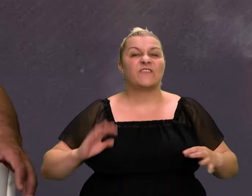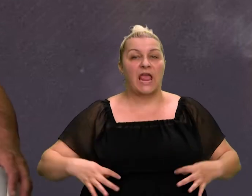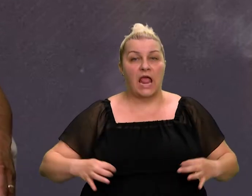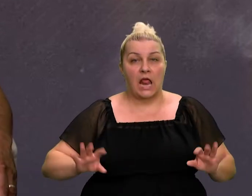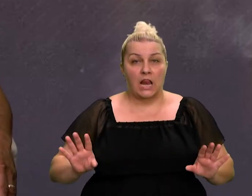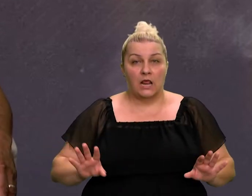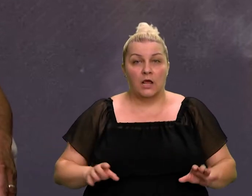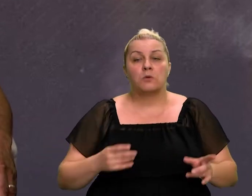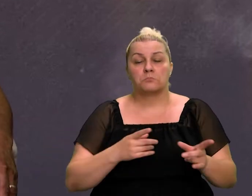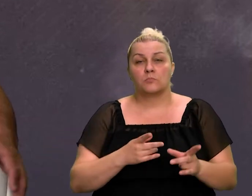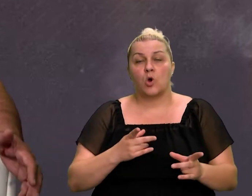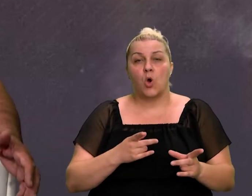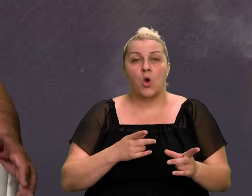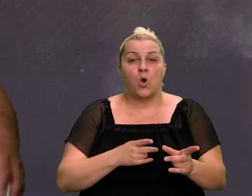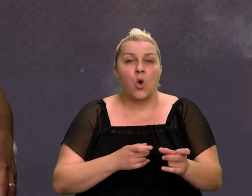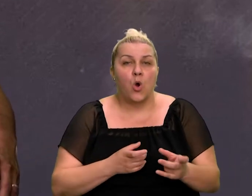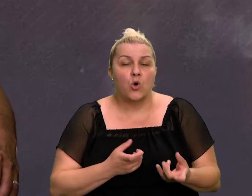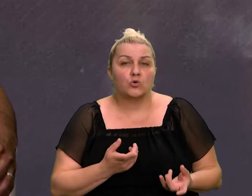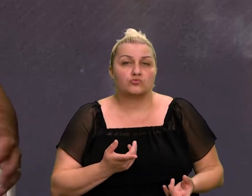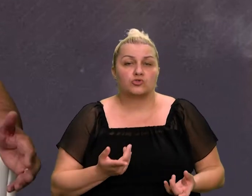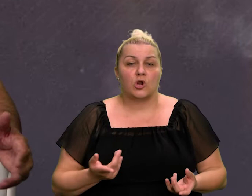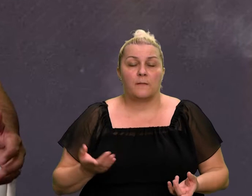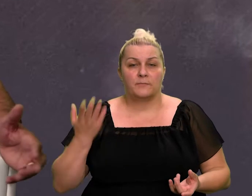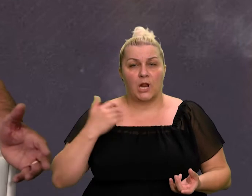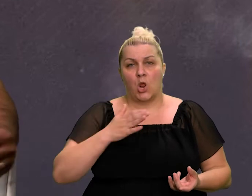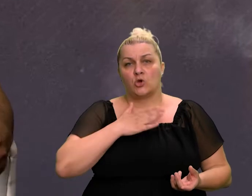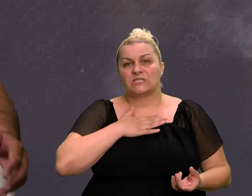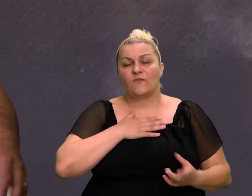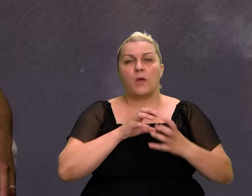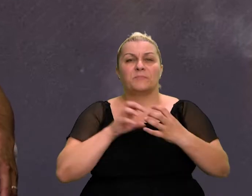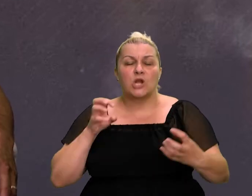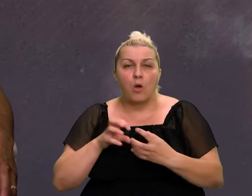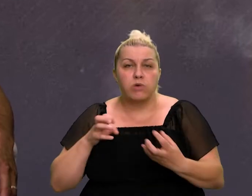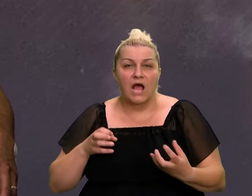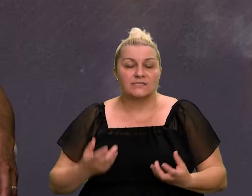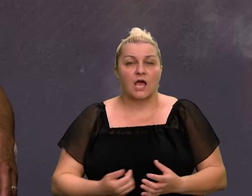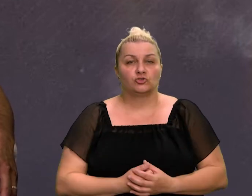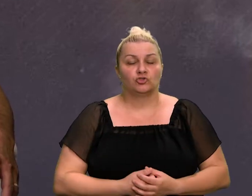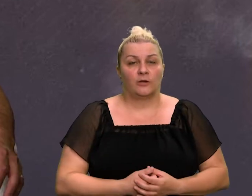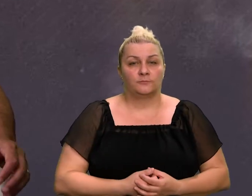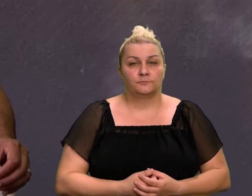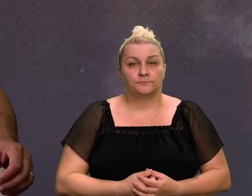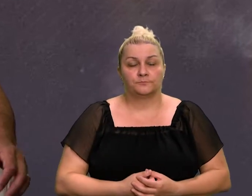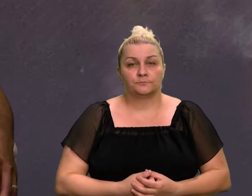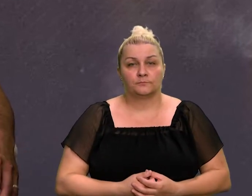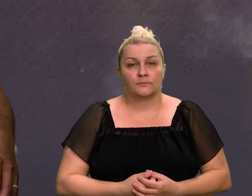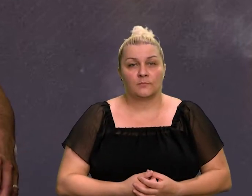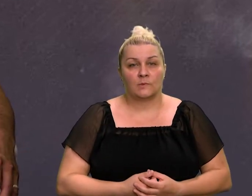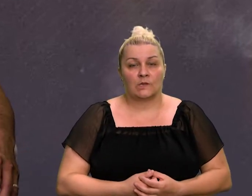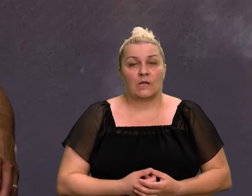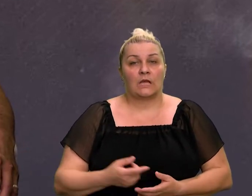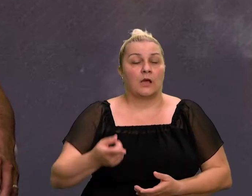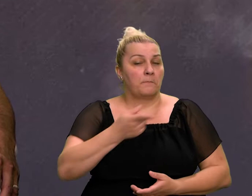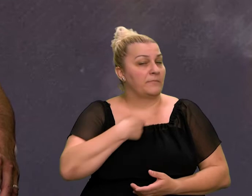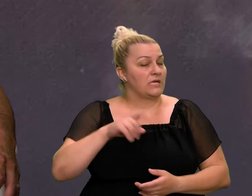oružje, to je bilo, imali smo tu i svoju minobacače, ovo sve što smo trebali, znači, mi nismo mogli dozvoliti